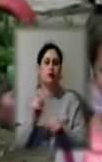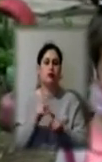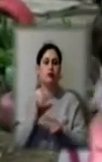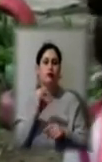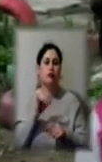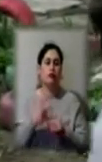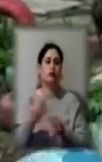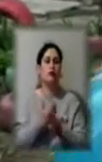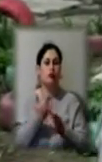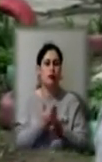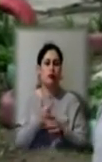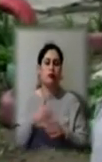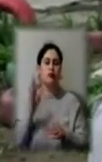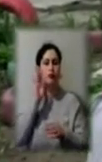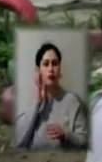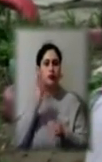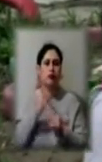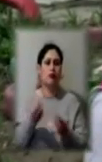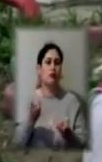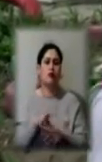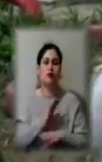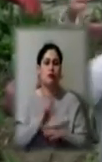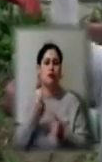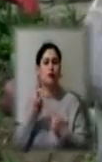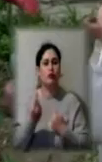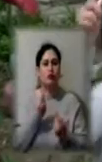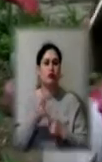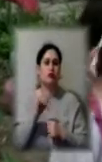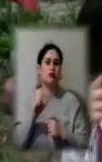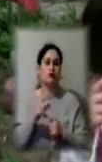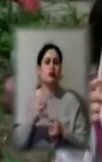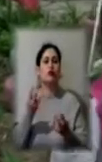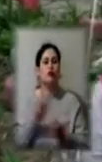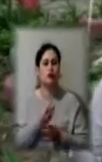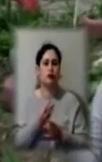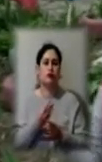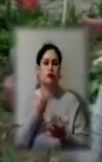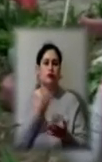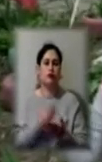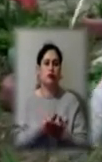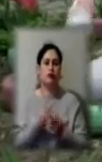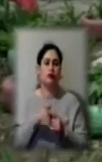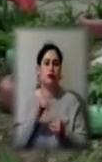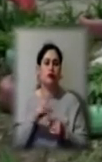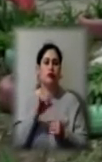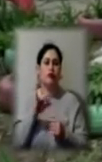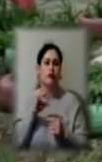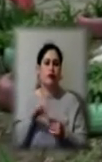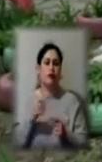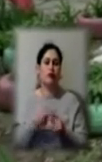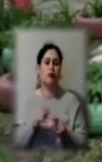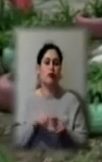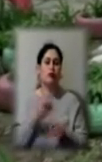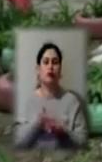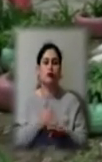хлопцям, не залишають один на один з нуждами своїми. І в даний момент такий тяжелий час, який